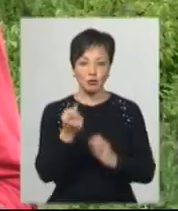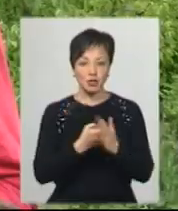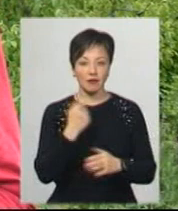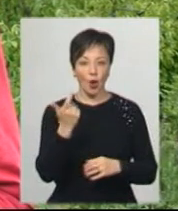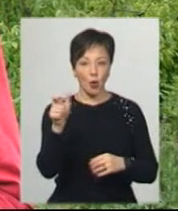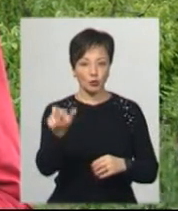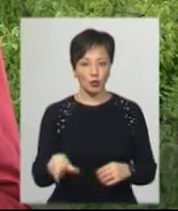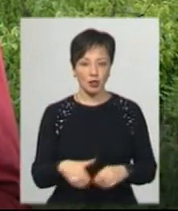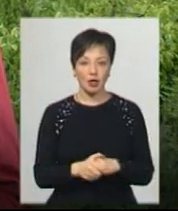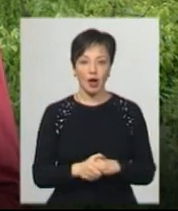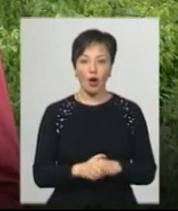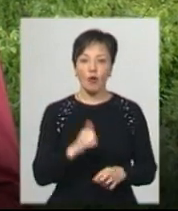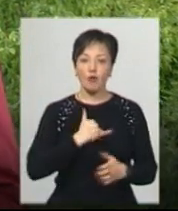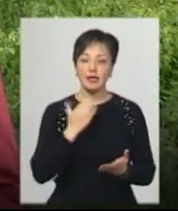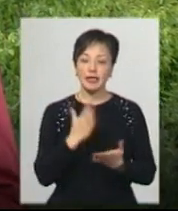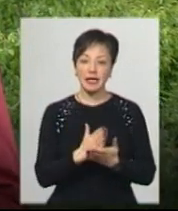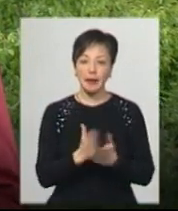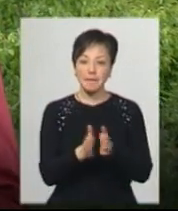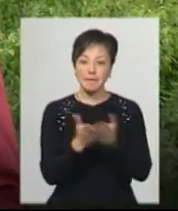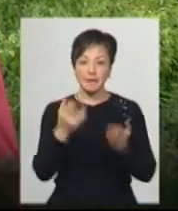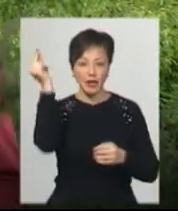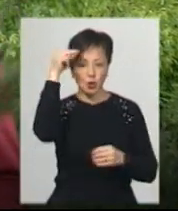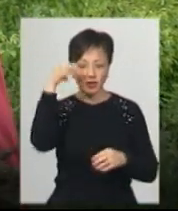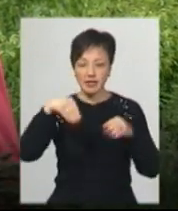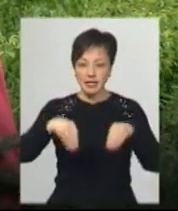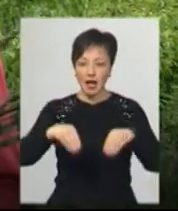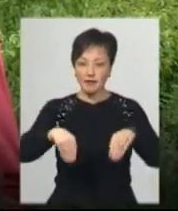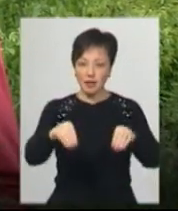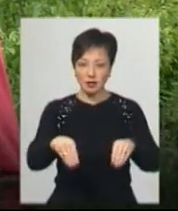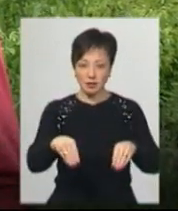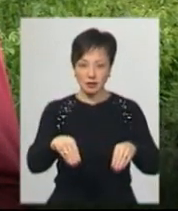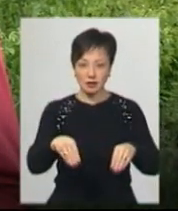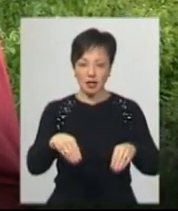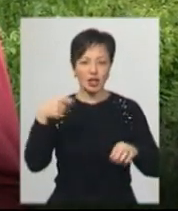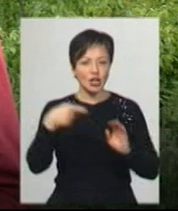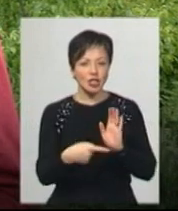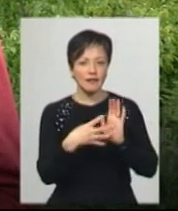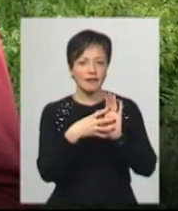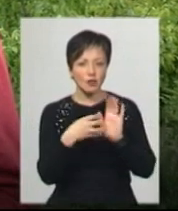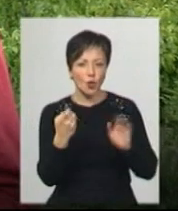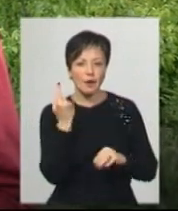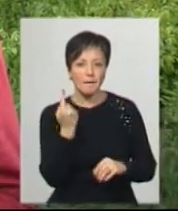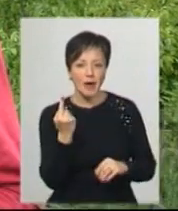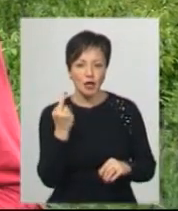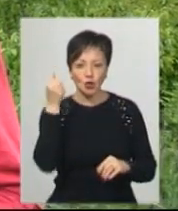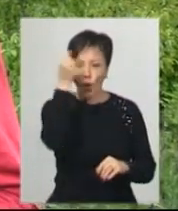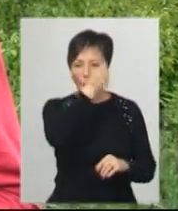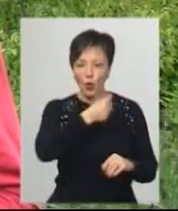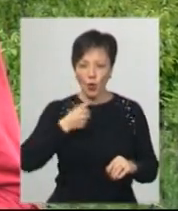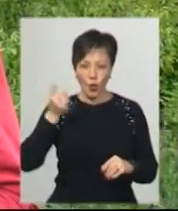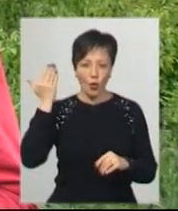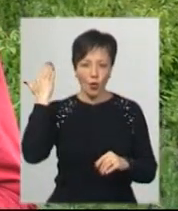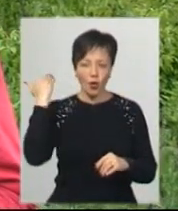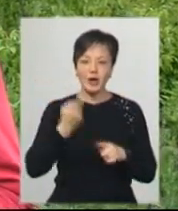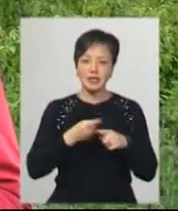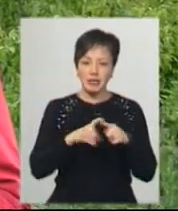господар. В мене є підручники по садівництву, думайте, 1901 року. І там вона